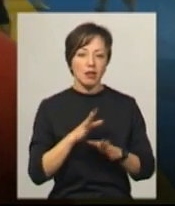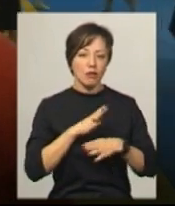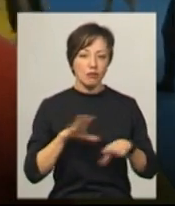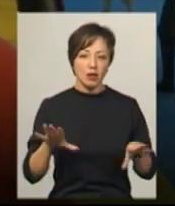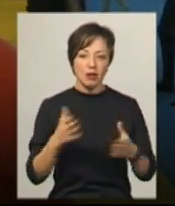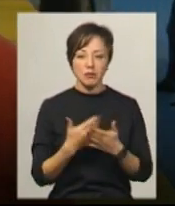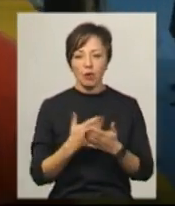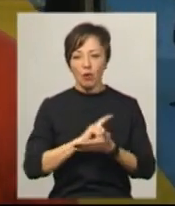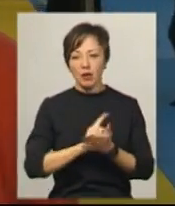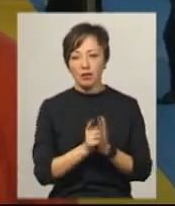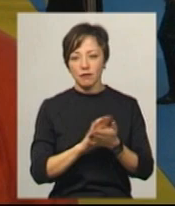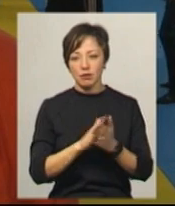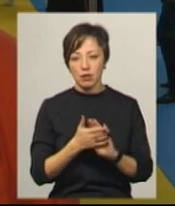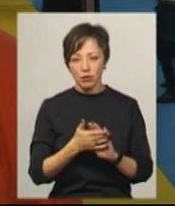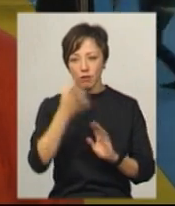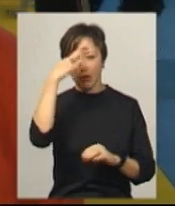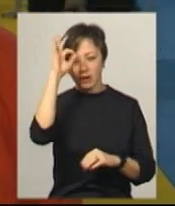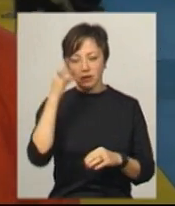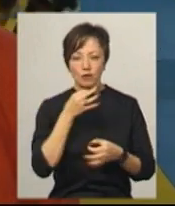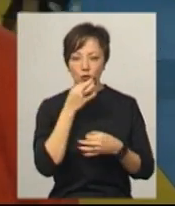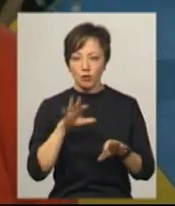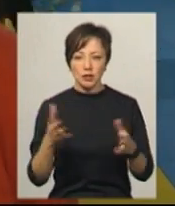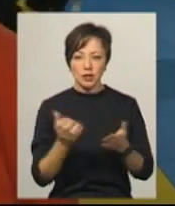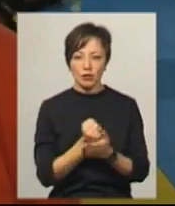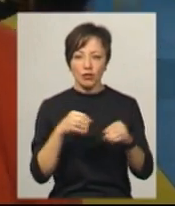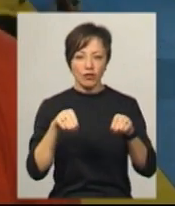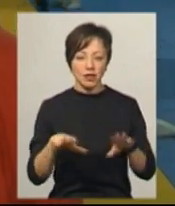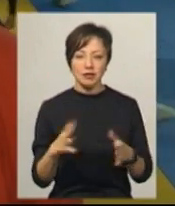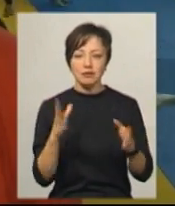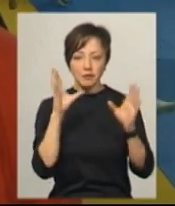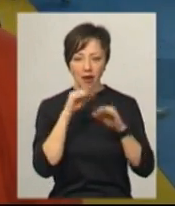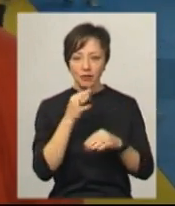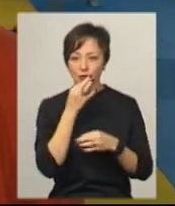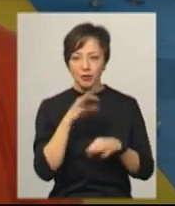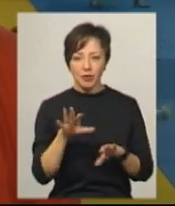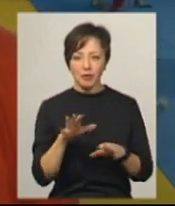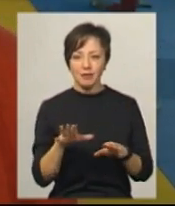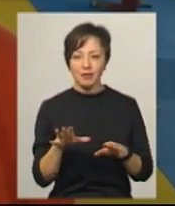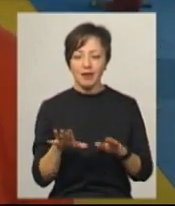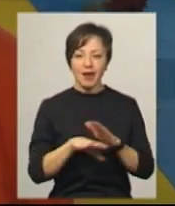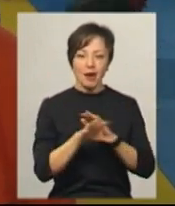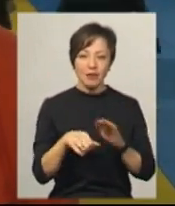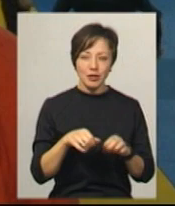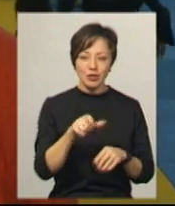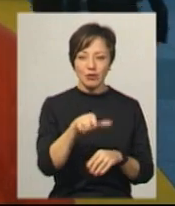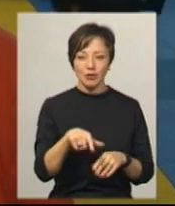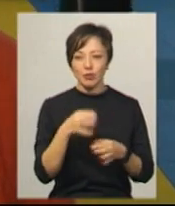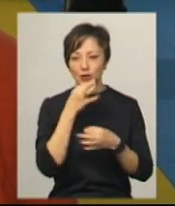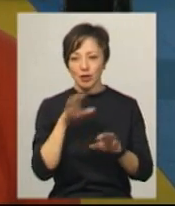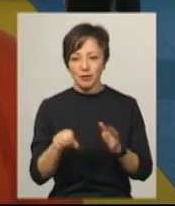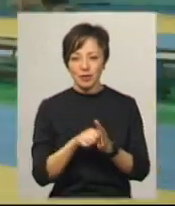оперативна обстановка, я по-любому знайду вихід з неї і справлюся з будь-яким грабіжником чи будь-яким